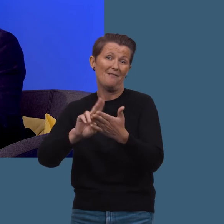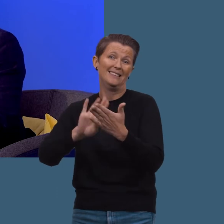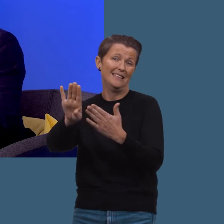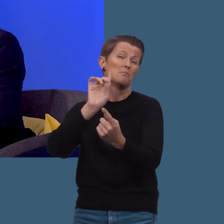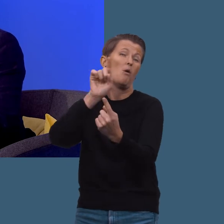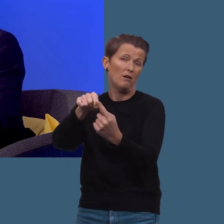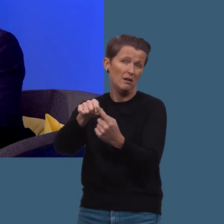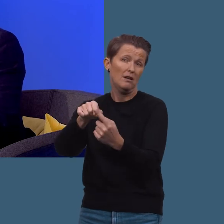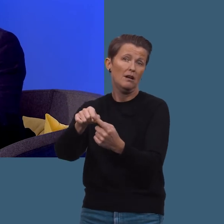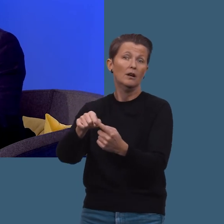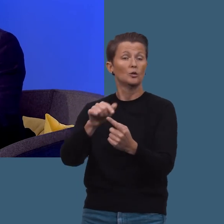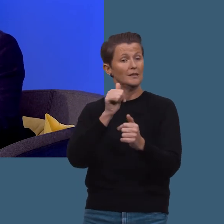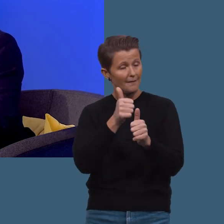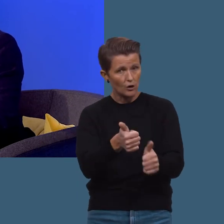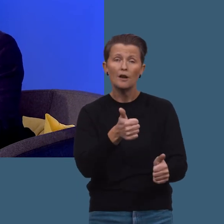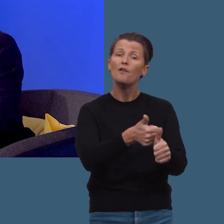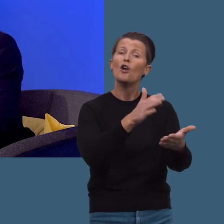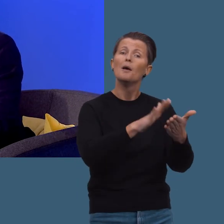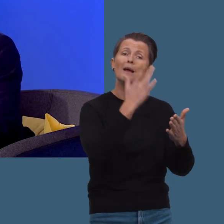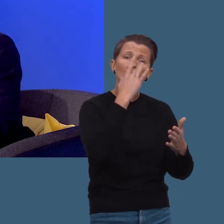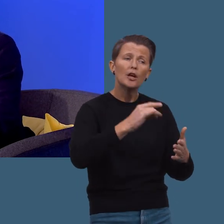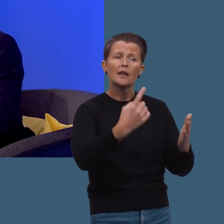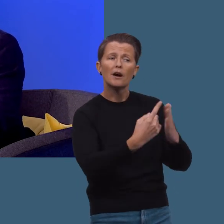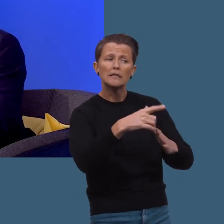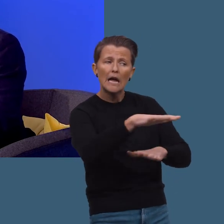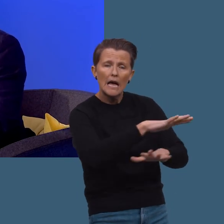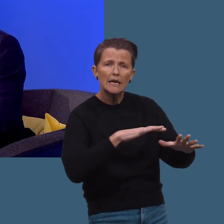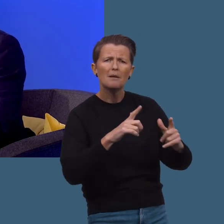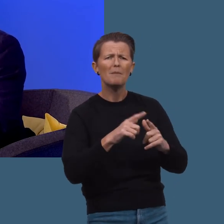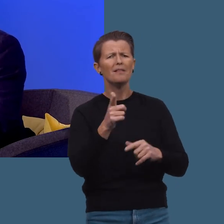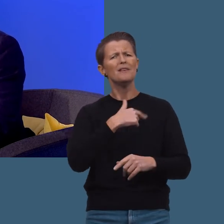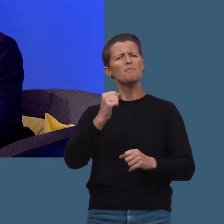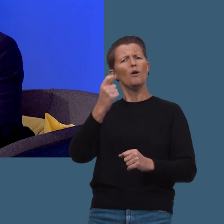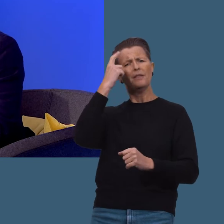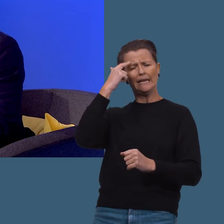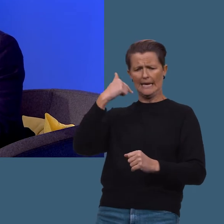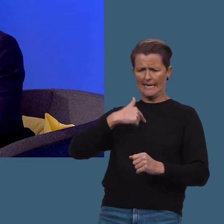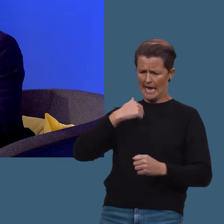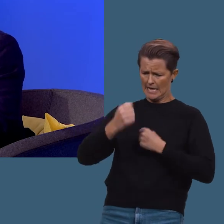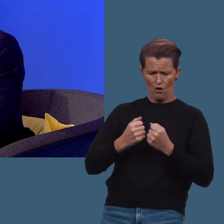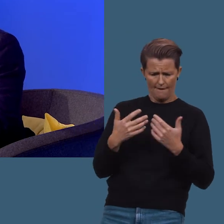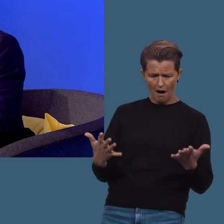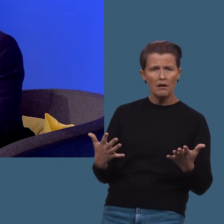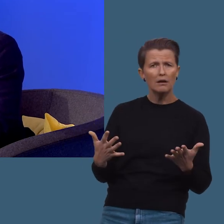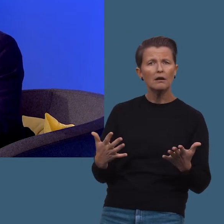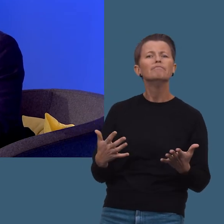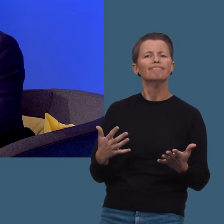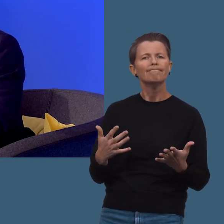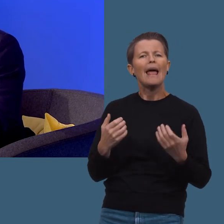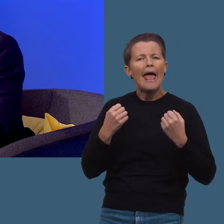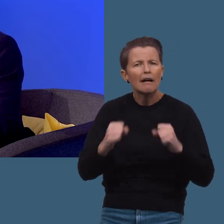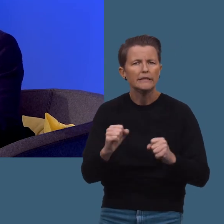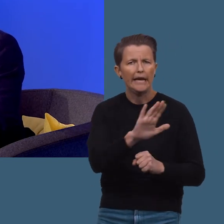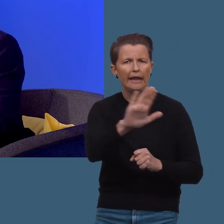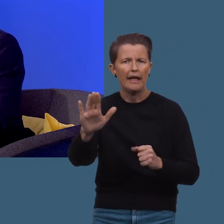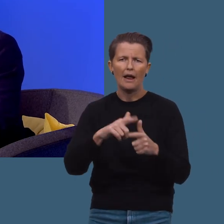Så jeg tenker at det er viktig å følge med på nyhetene og følge med på hva som skjer. Men så må man også tenke hva kan jeg gjøre med det. Og da er ofte svaret på det